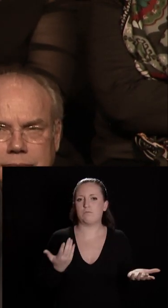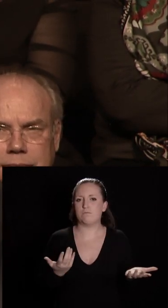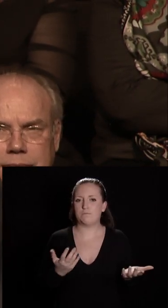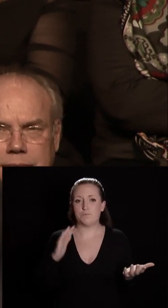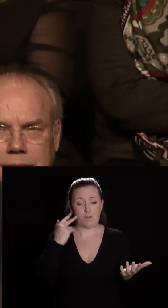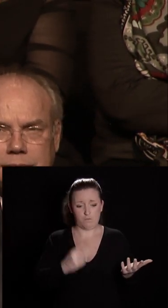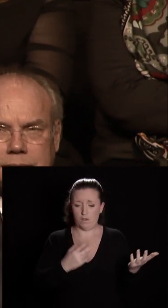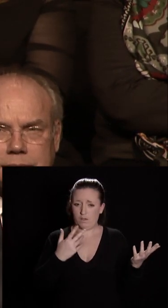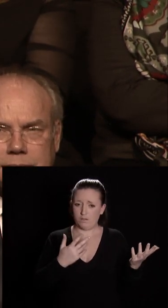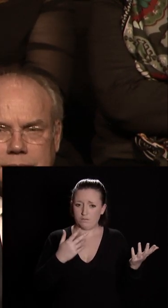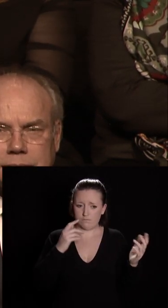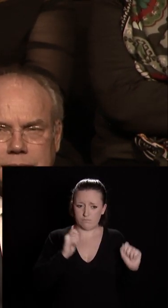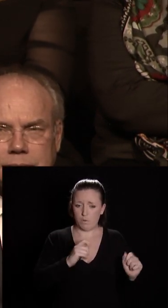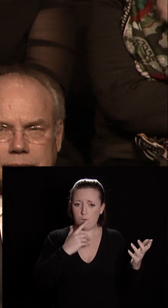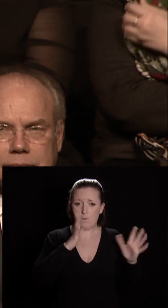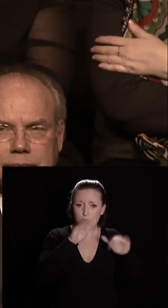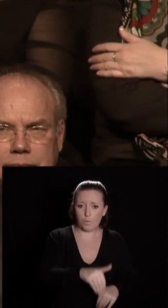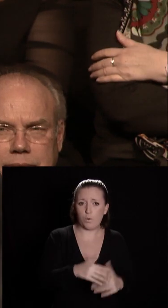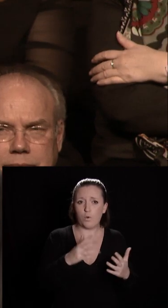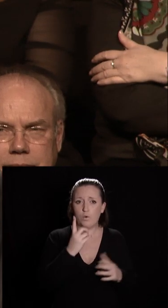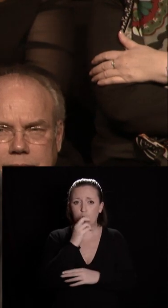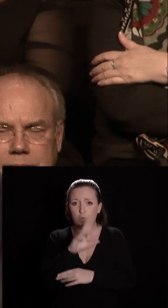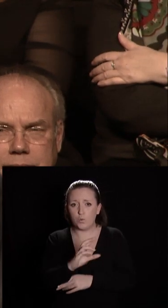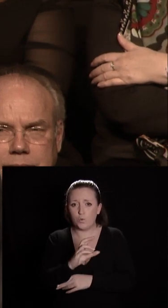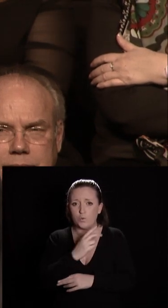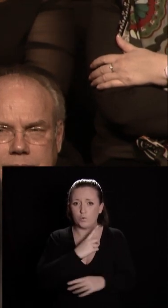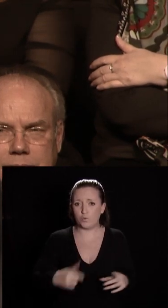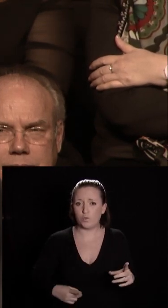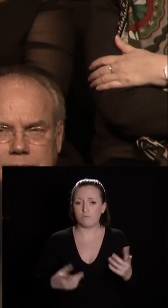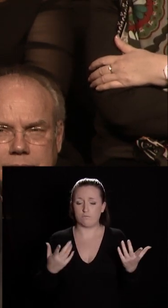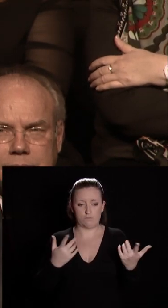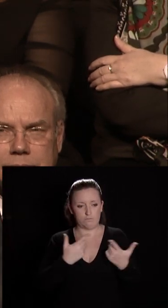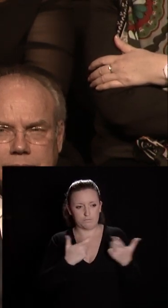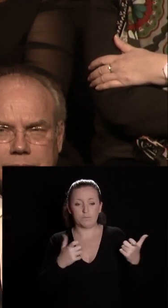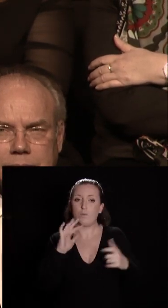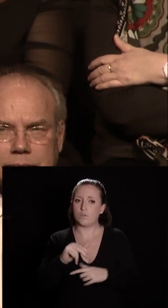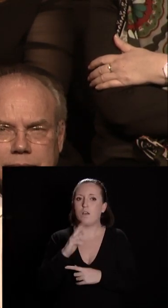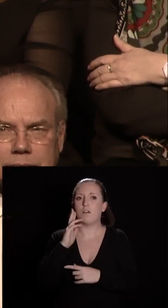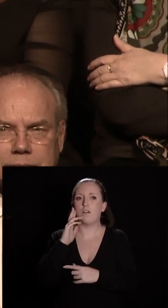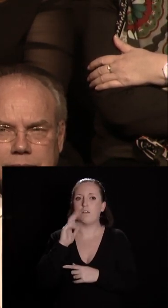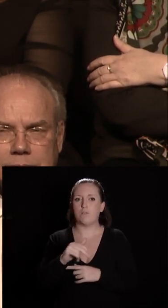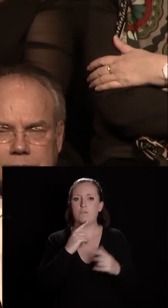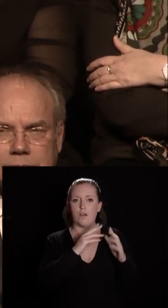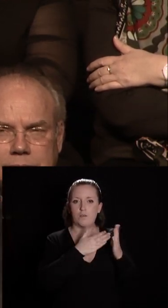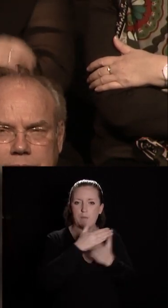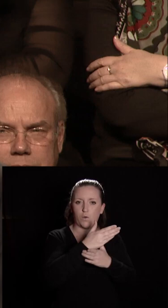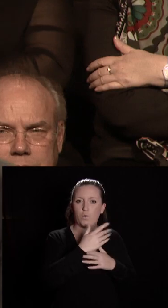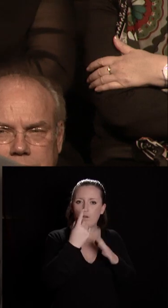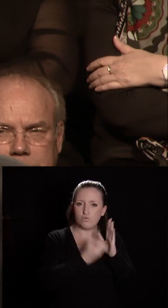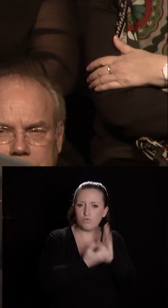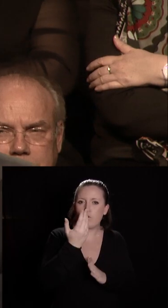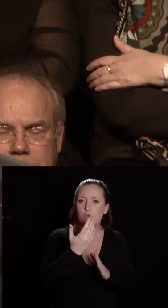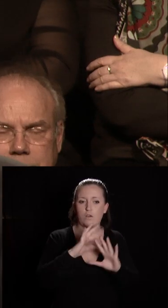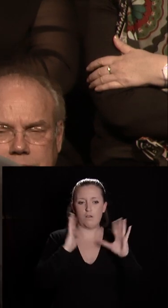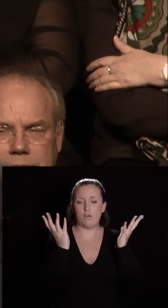le méritait ses ducs et ses tombeaux nous ouvrirons donc au public un écrin pour les collections des parcours réinventés à travers